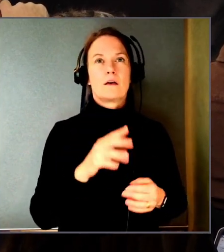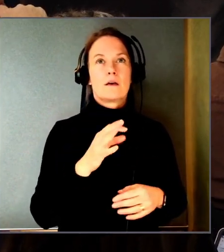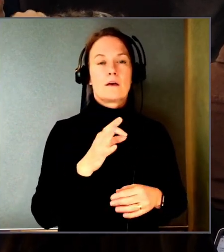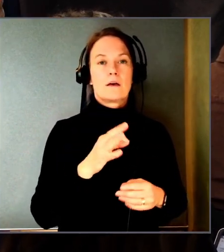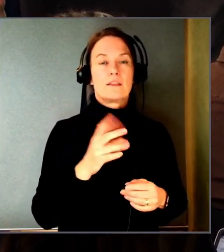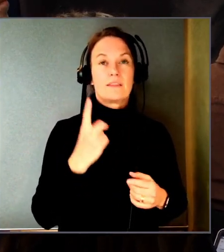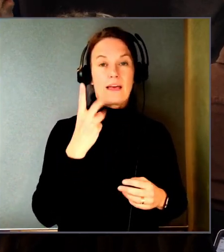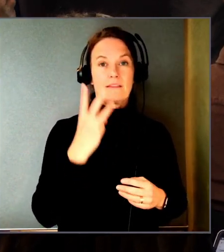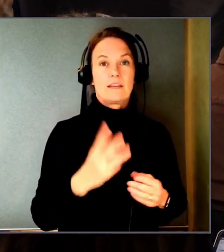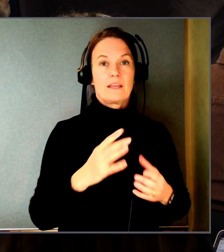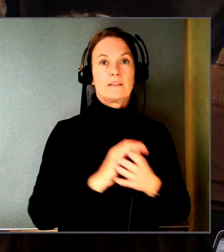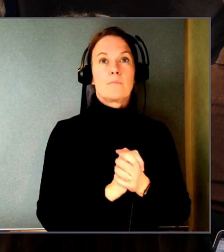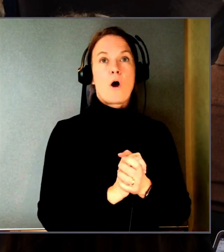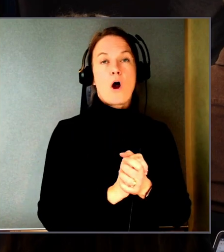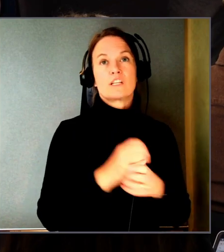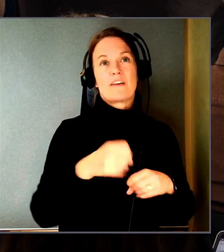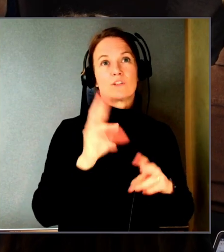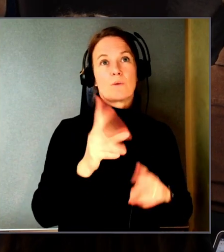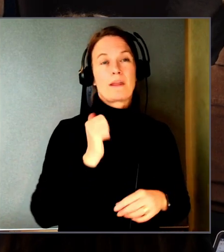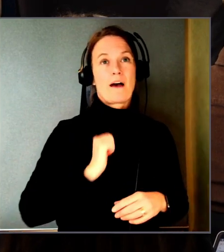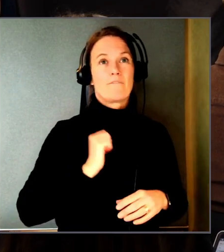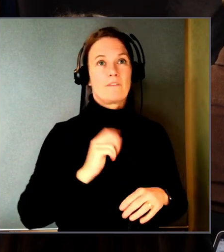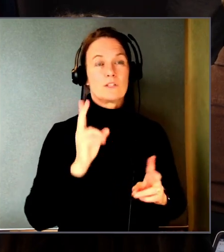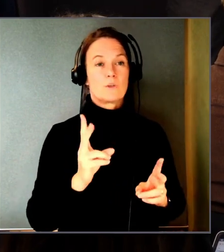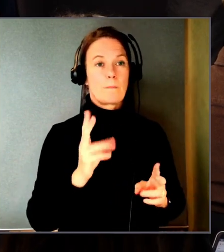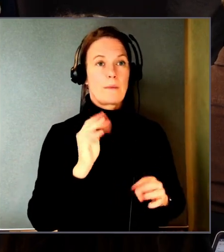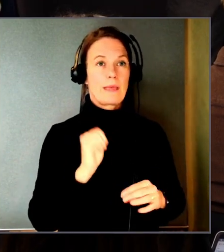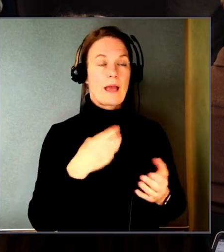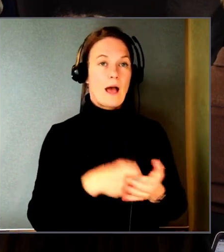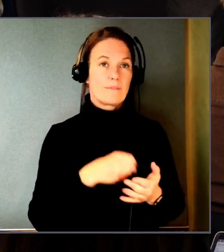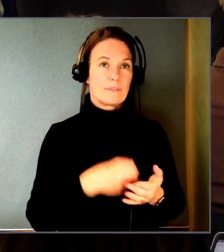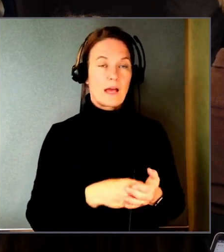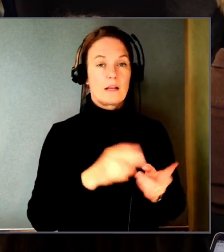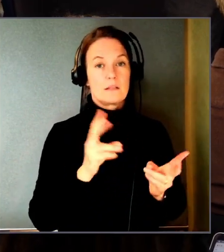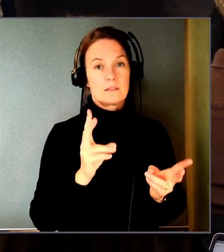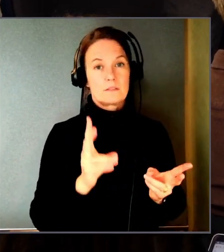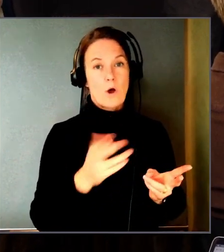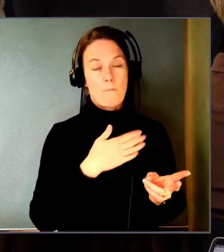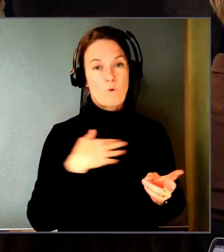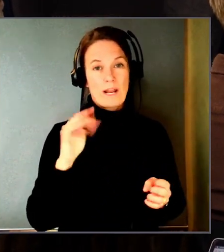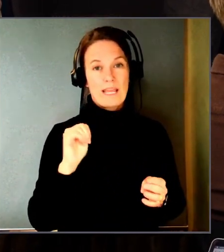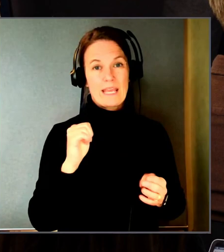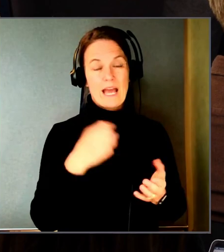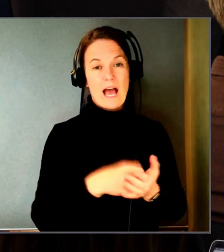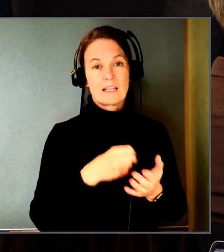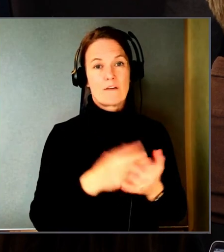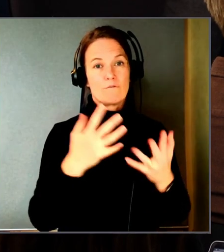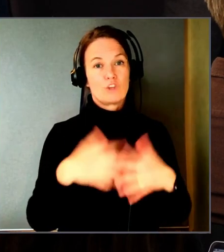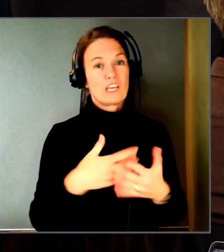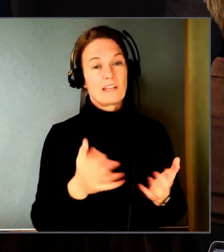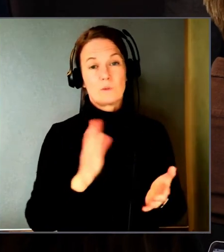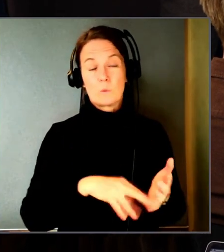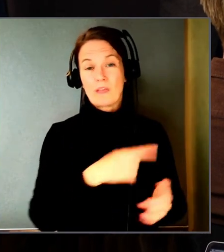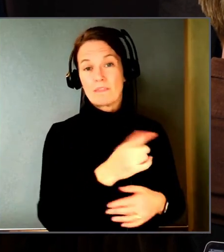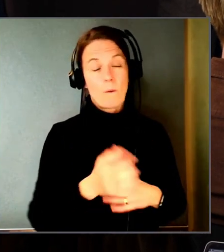använder sig av på en e-handel. Och som våran e-handel fungerar ju inte utan dem.